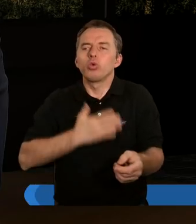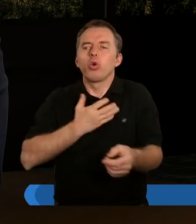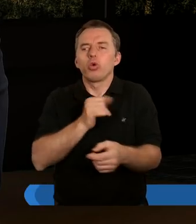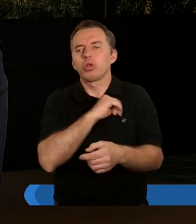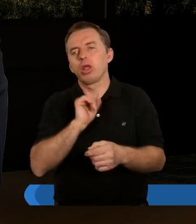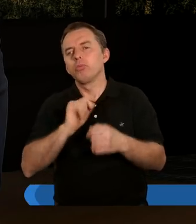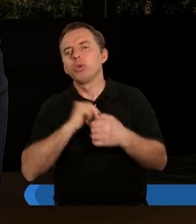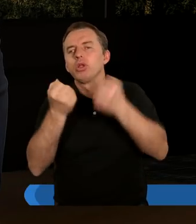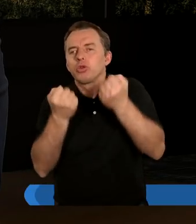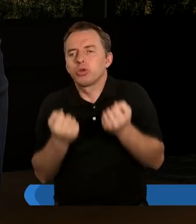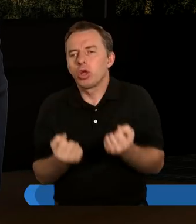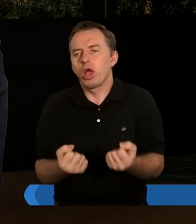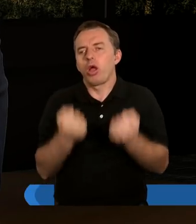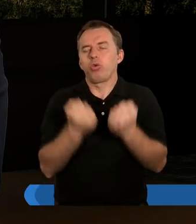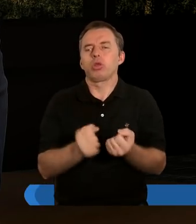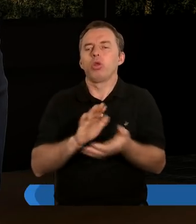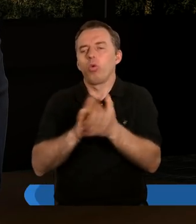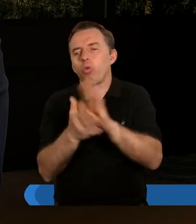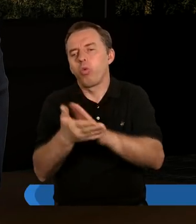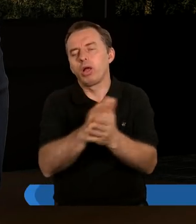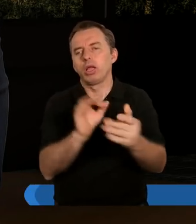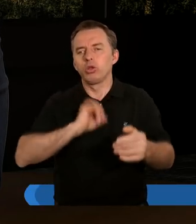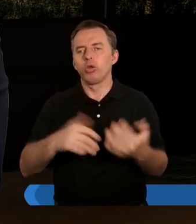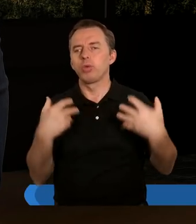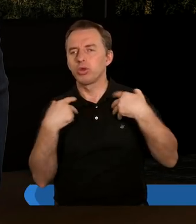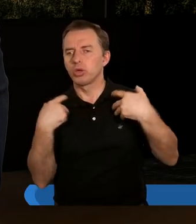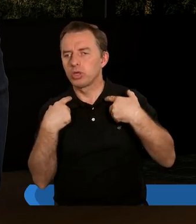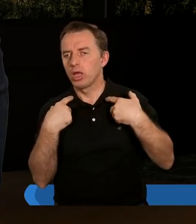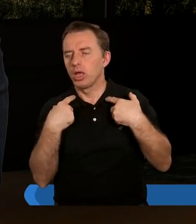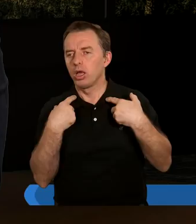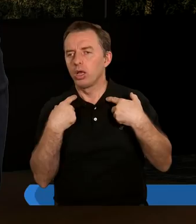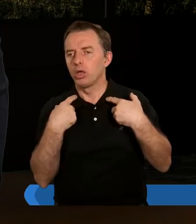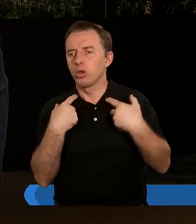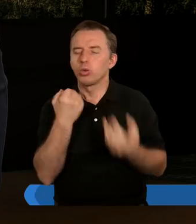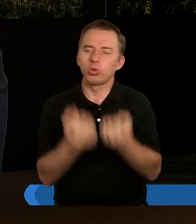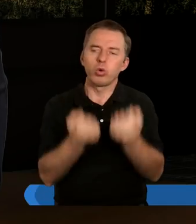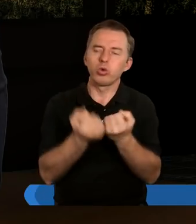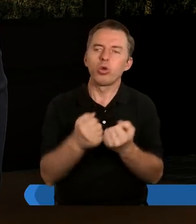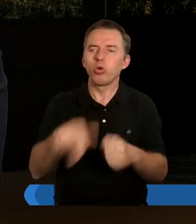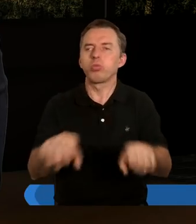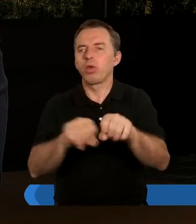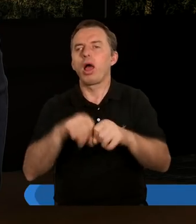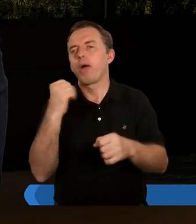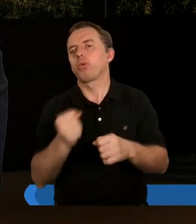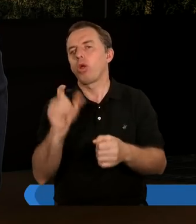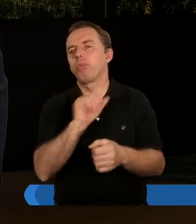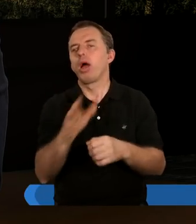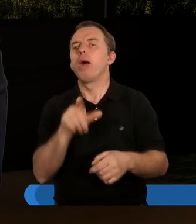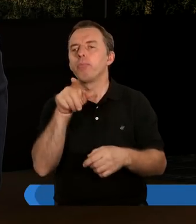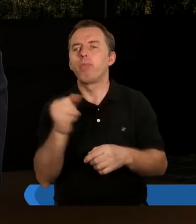zbyt duży ciężar, układał sobie życie. Natomiast trudno usprawiedliwić chociażby apostoła Pawła.